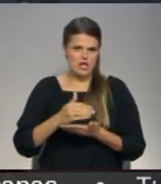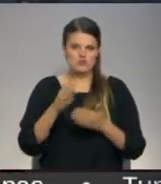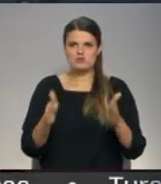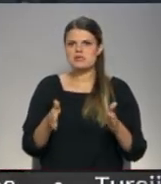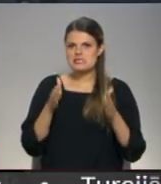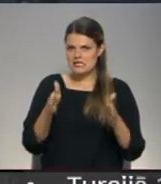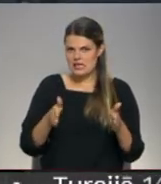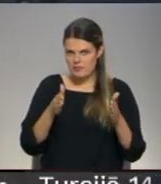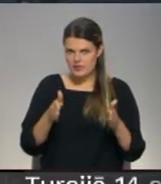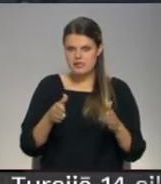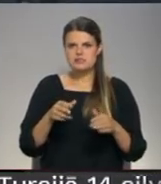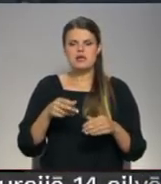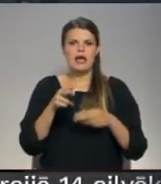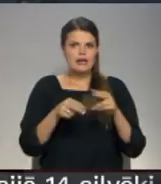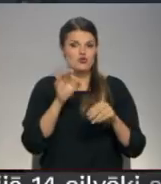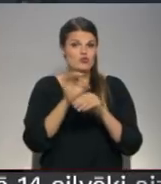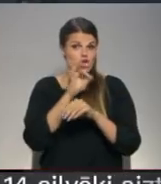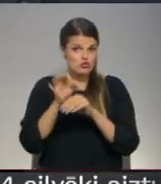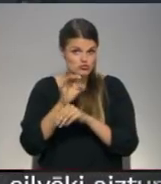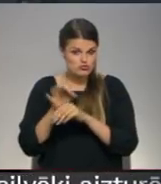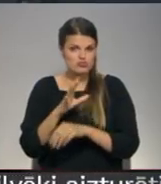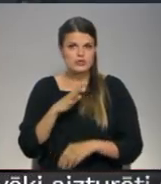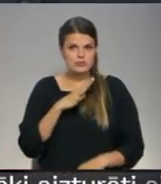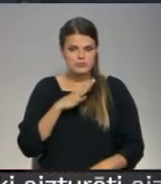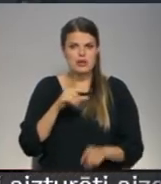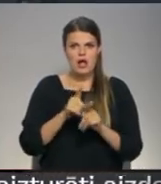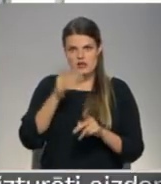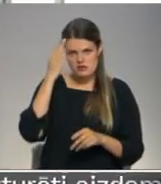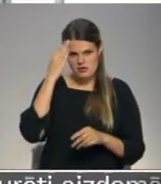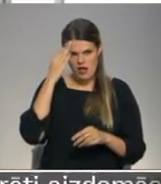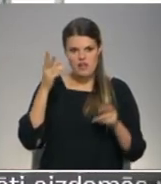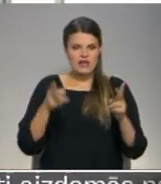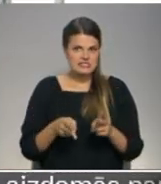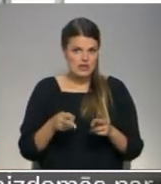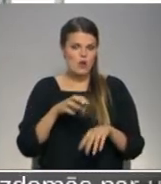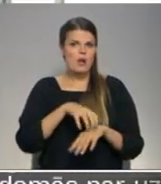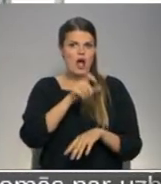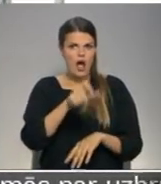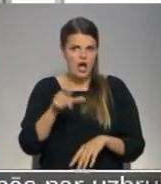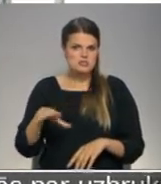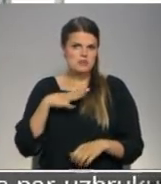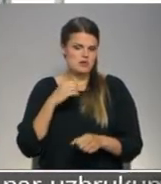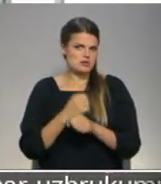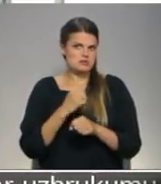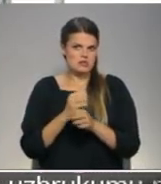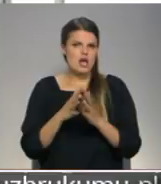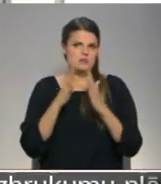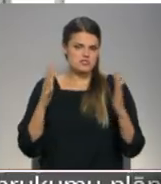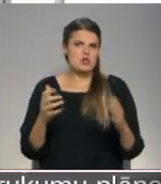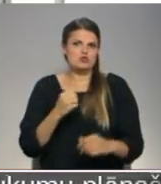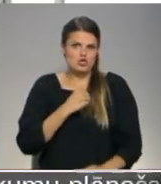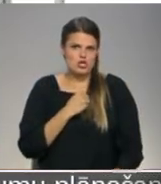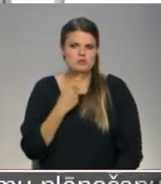slimnīcā. Tierurgam jāšojuši izbruca, bija arī galvas traumas. Mediķiem bija darba pilnas rokas, diemžēl